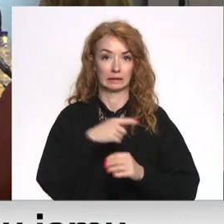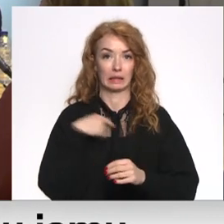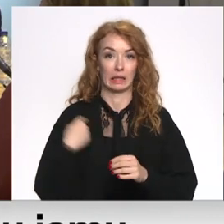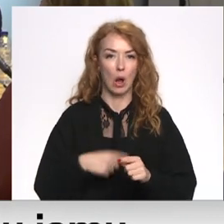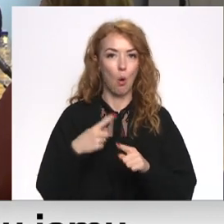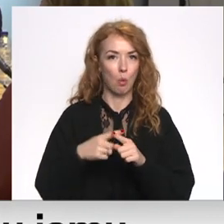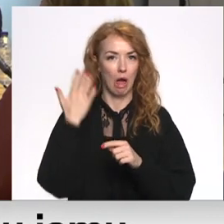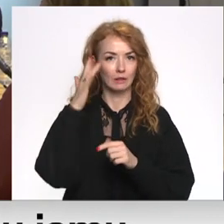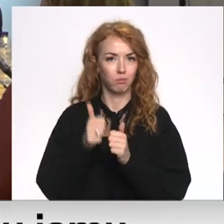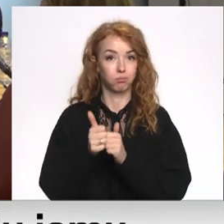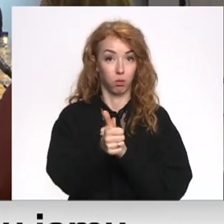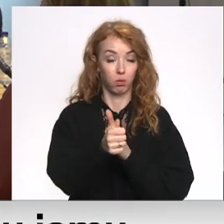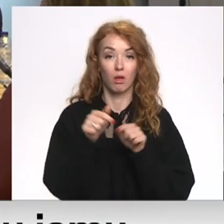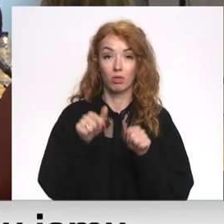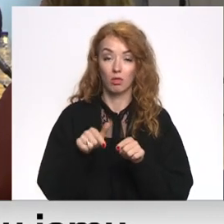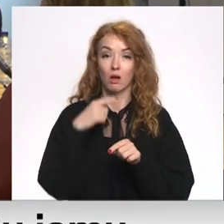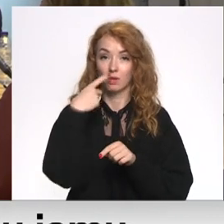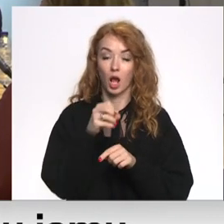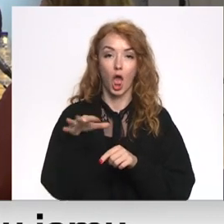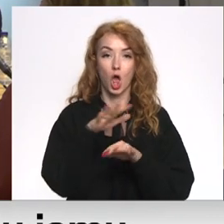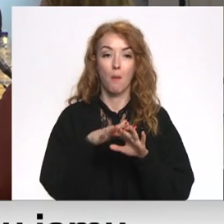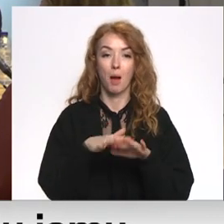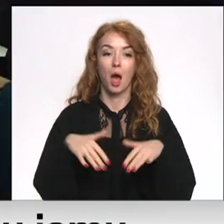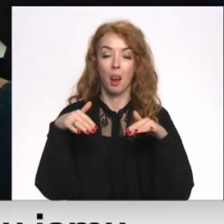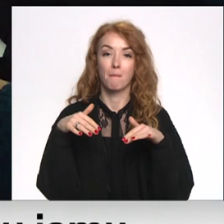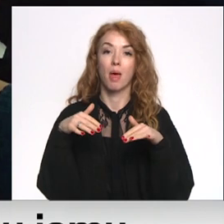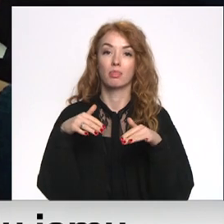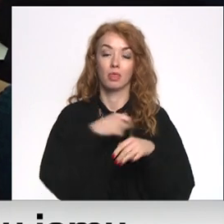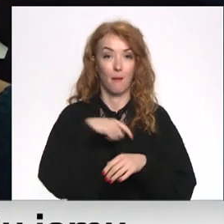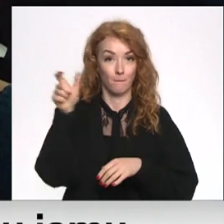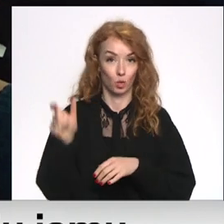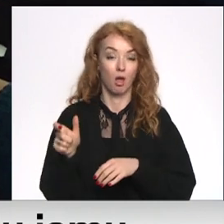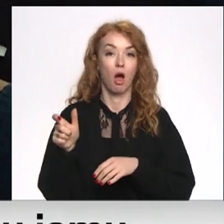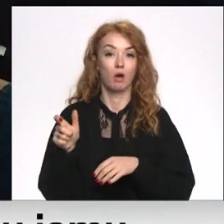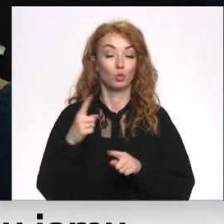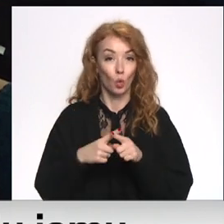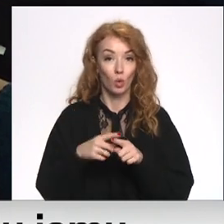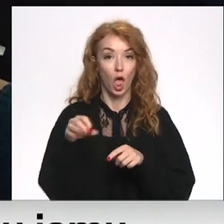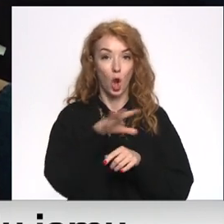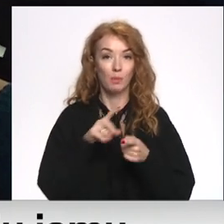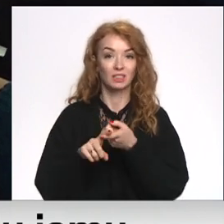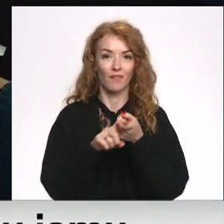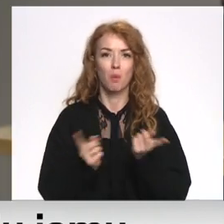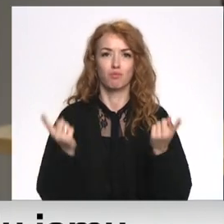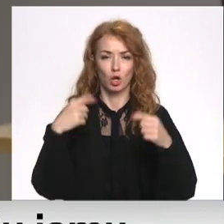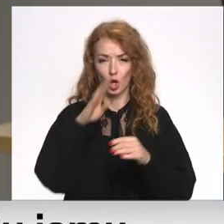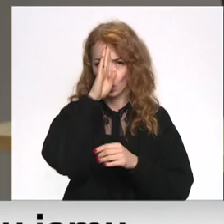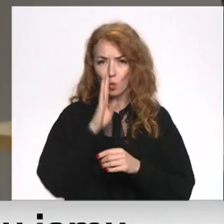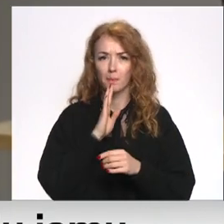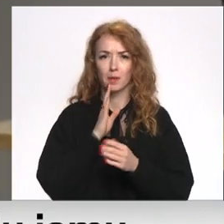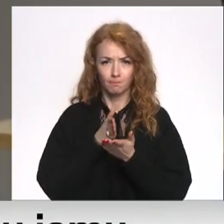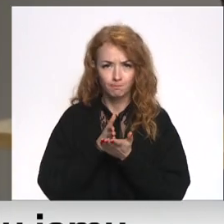un ASV. Tā norāda Eiropā parlamenta deputāts Ivars Iebs vienlaikus uzsvarot, ka Eiropas Savienība pat labi nopietni